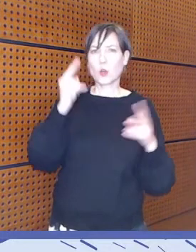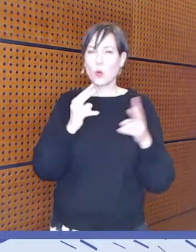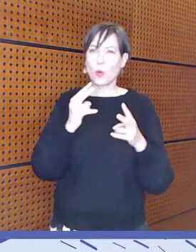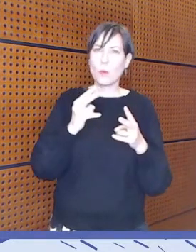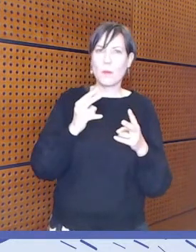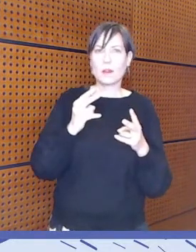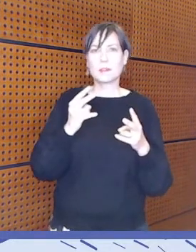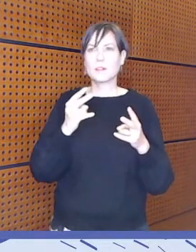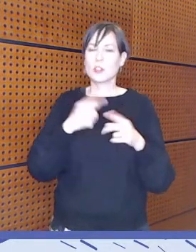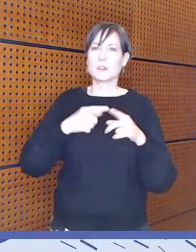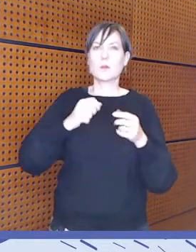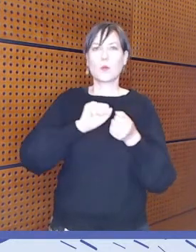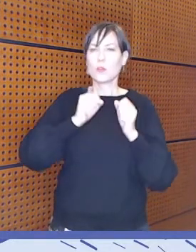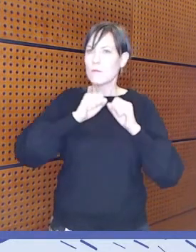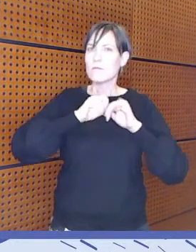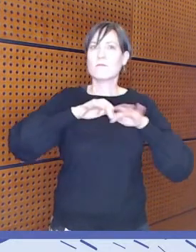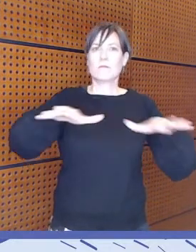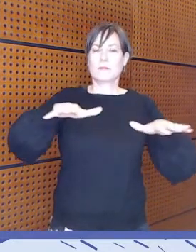valtavirtaistamista.